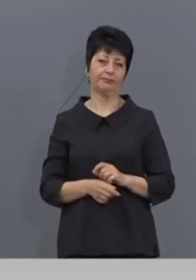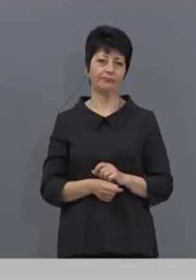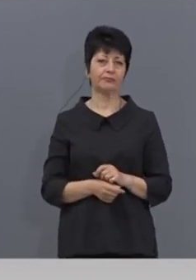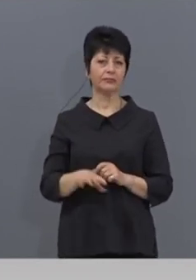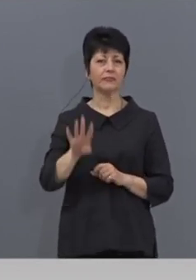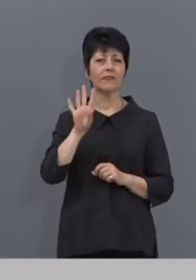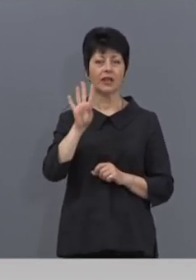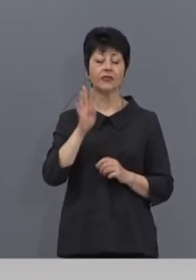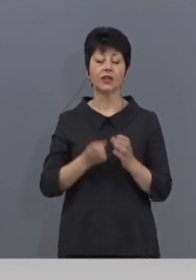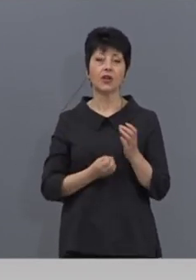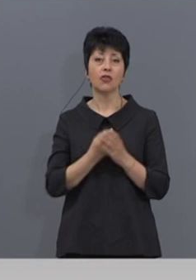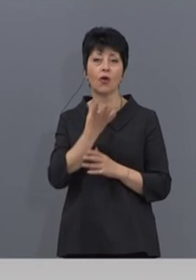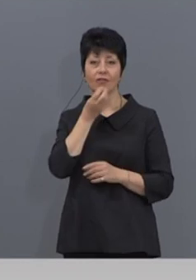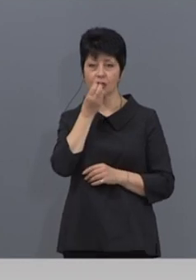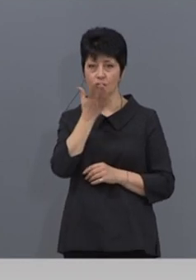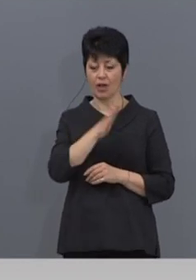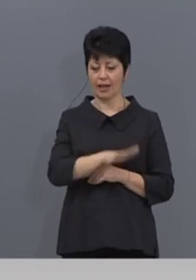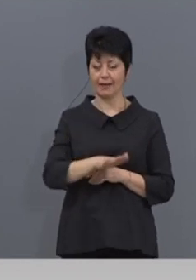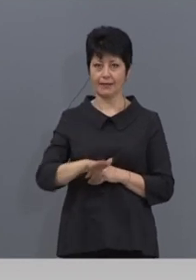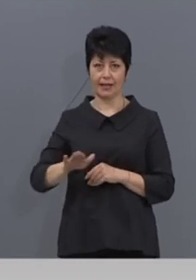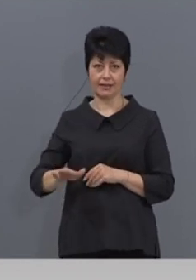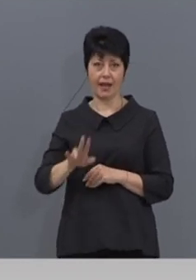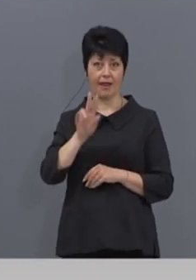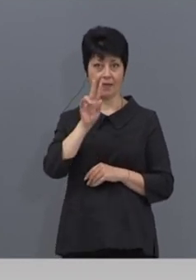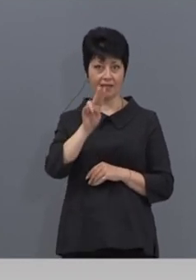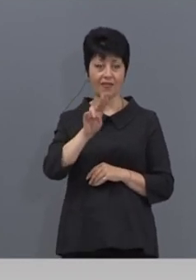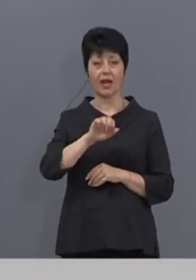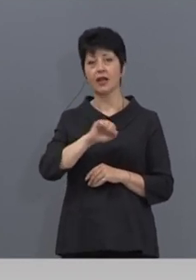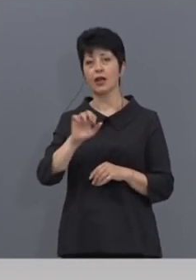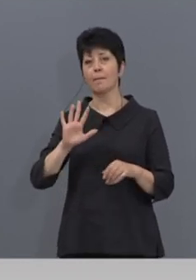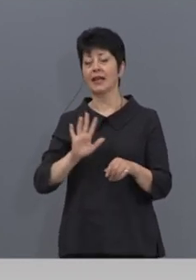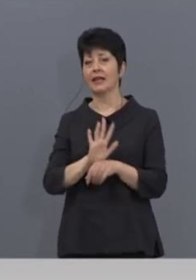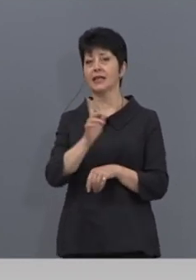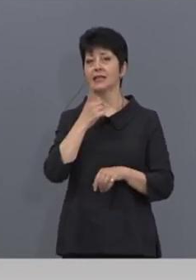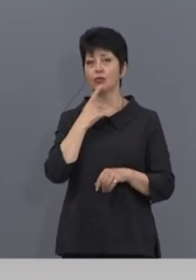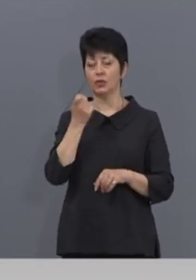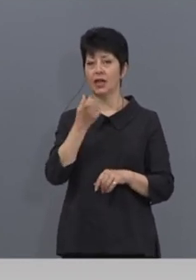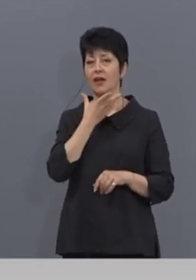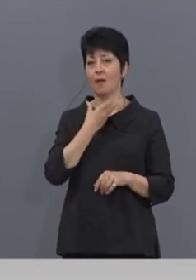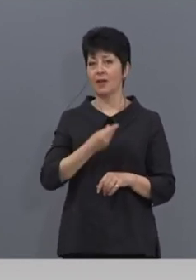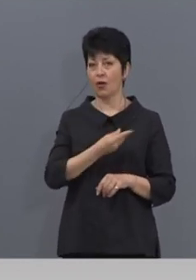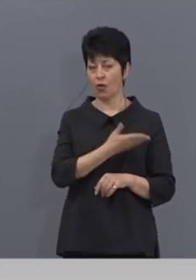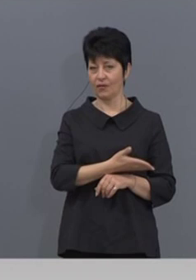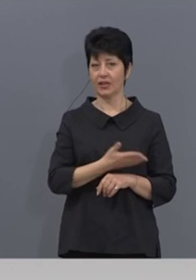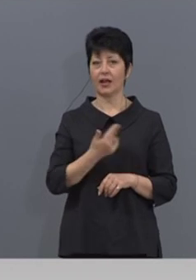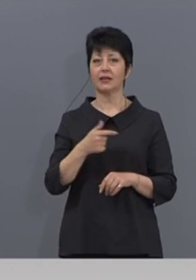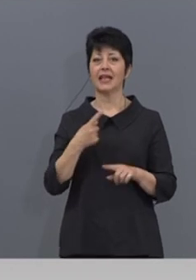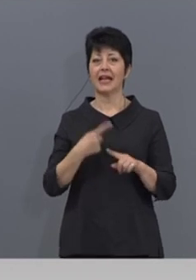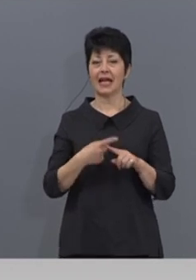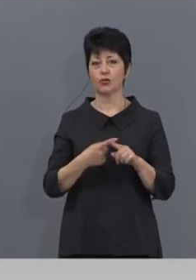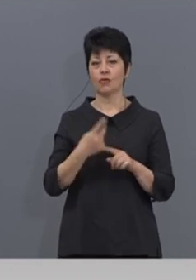Четири нови случаи на деца между 2 и 15 години. Благоевград 2 и в Хасково 2.